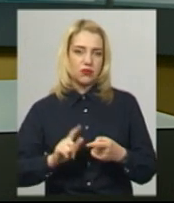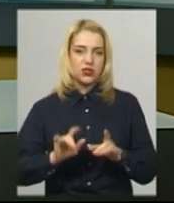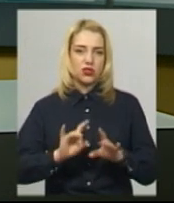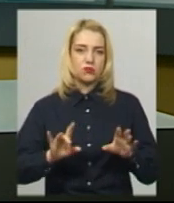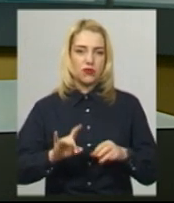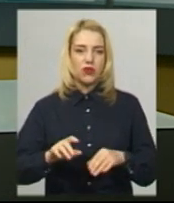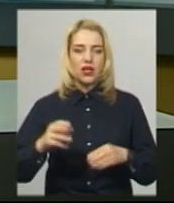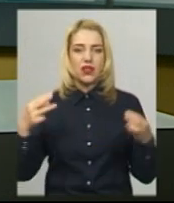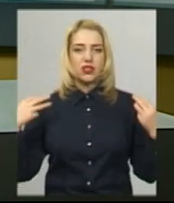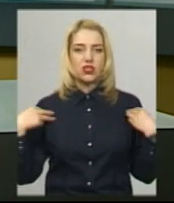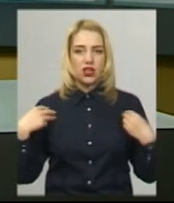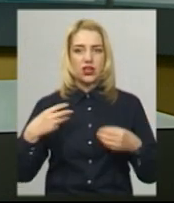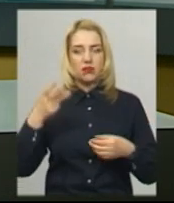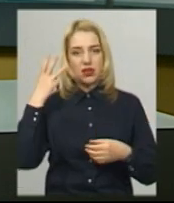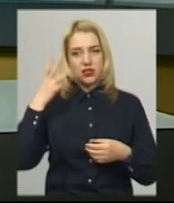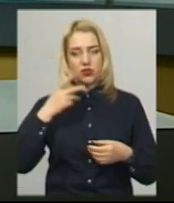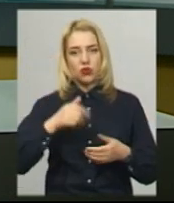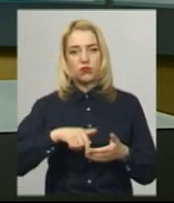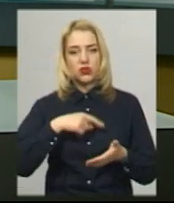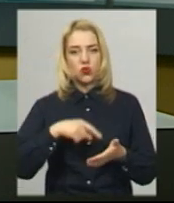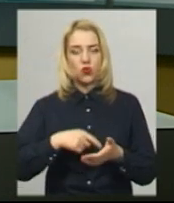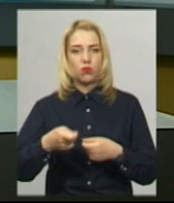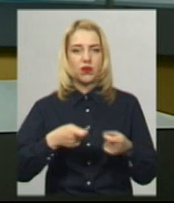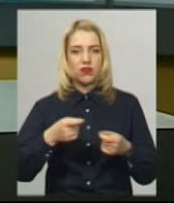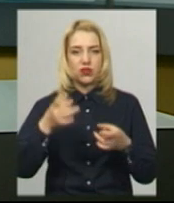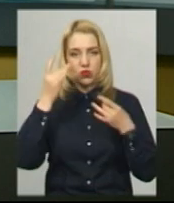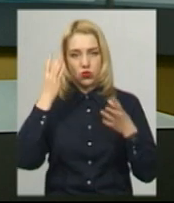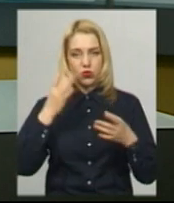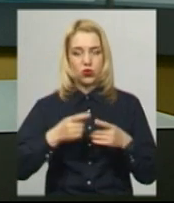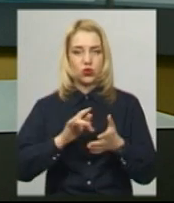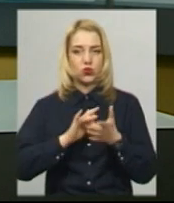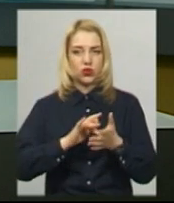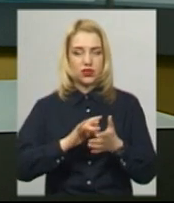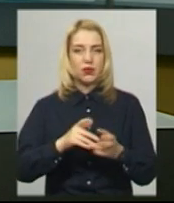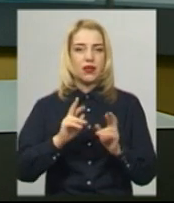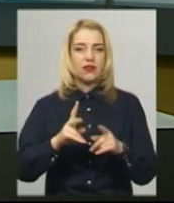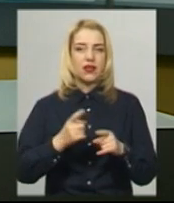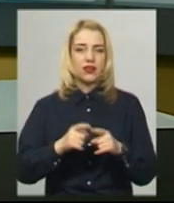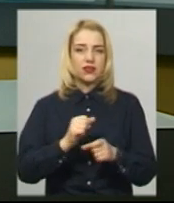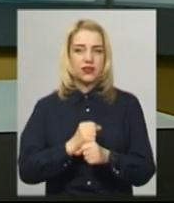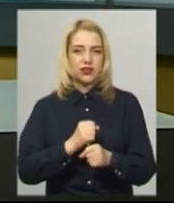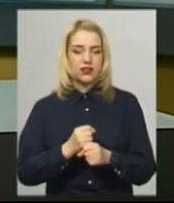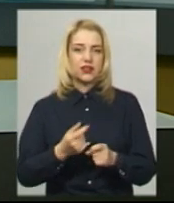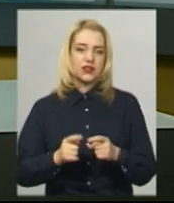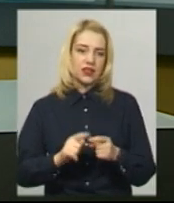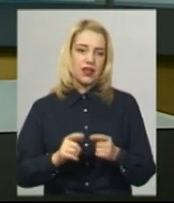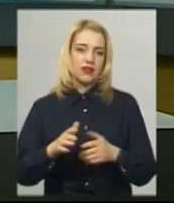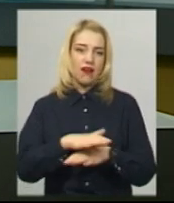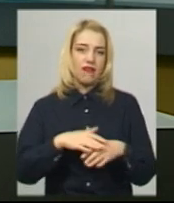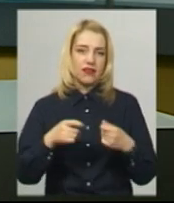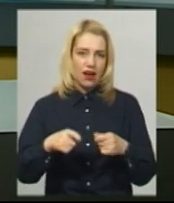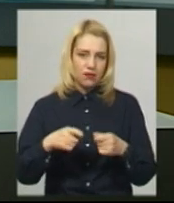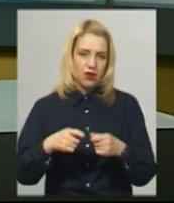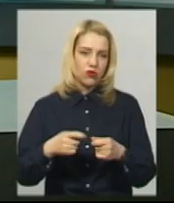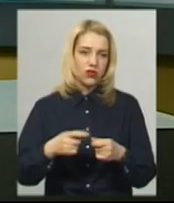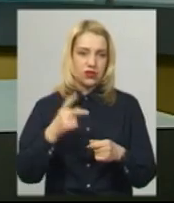розповів начальник Хмельницького міського управління культури і туризму Артем Ромасюков. Як саме діє Великодній ярмарок, дізнавалася наша